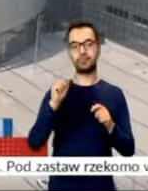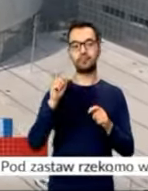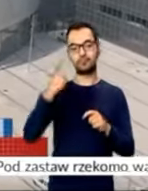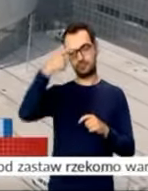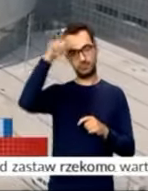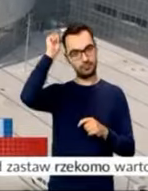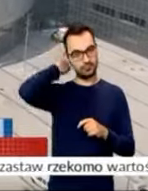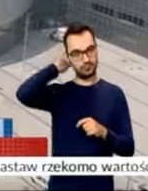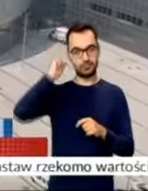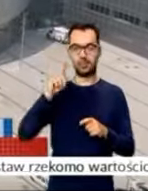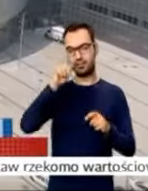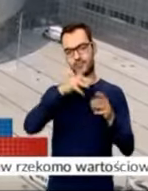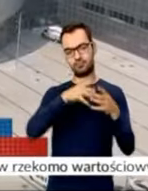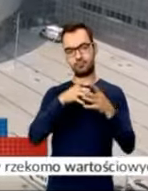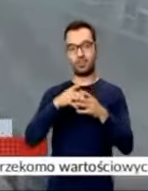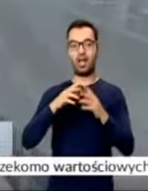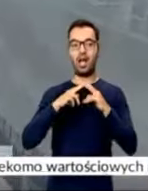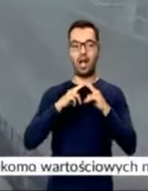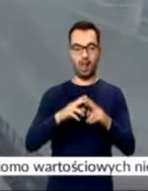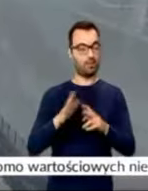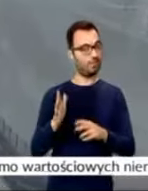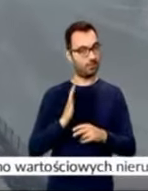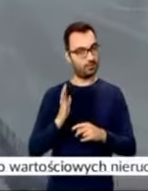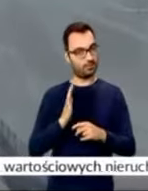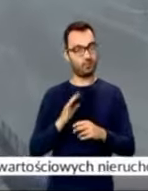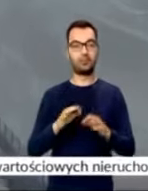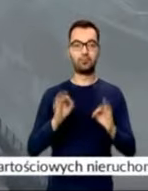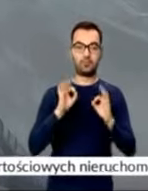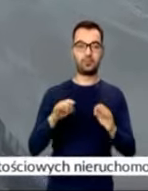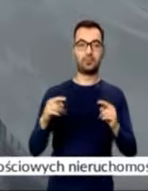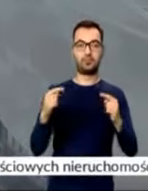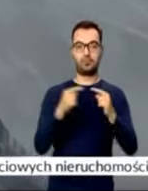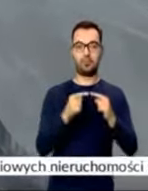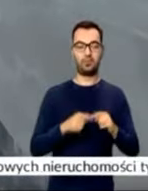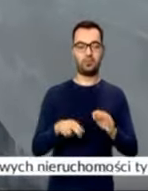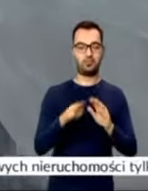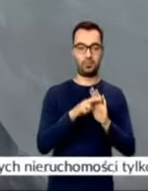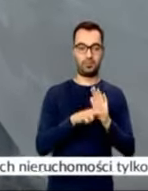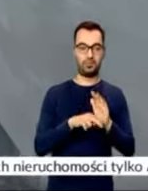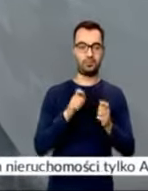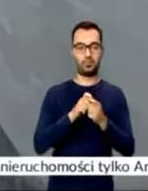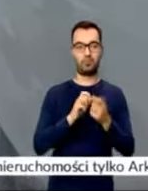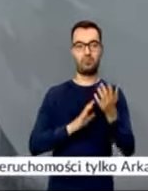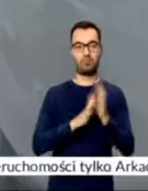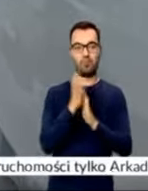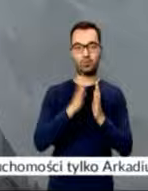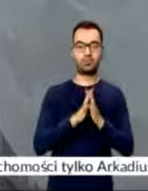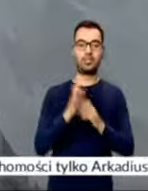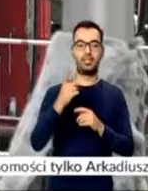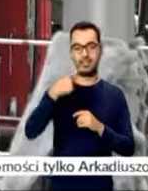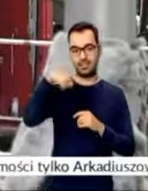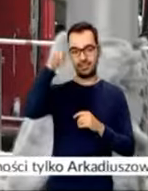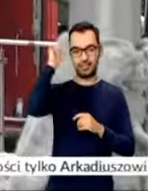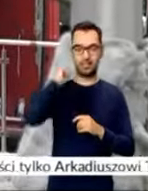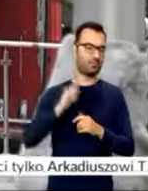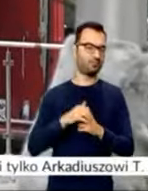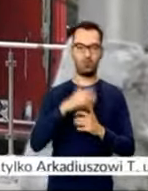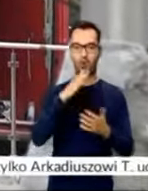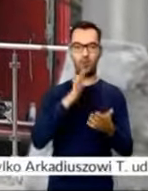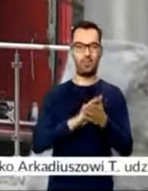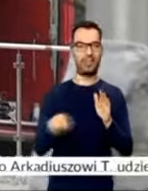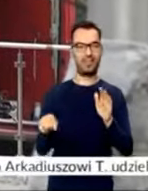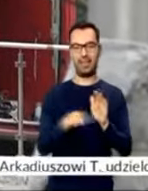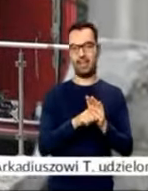Straży Pożarnej miała sprawdzić, czy hala jest bezpieczna i zgodna z przepisami przeciwpożarowymi. Strażacy wydali jednak negatywną